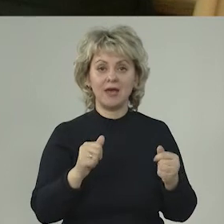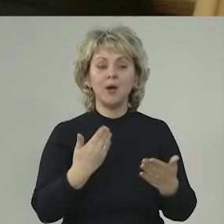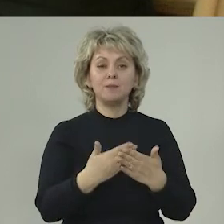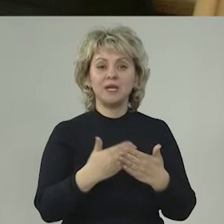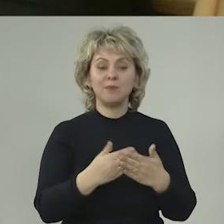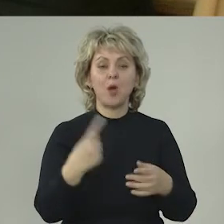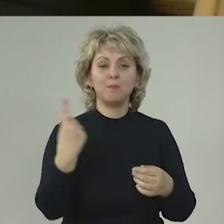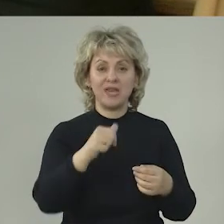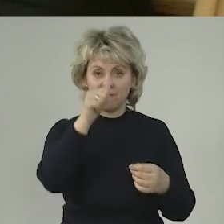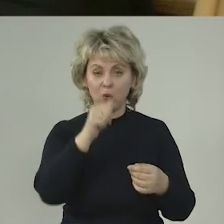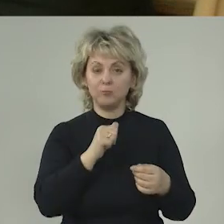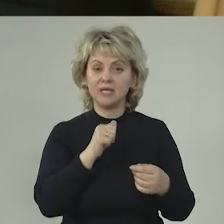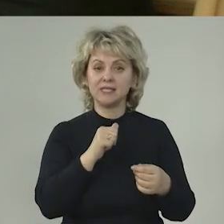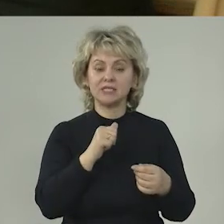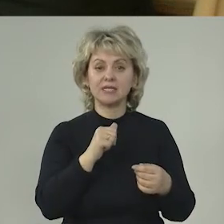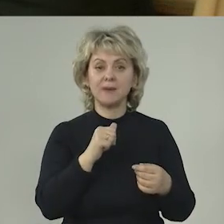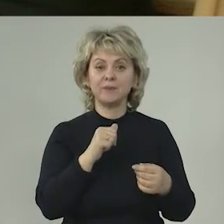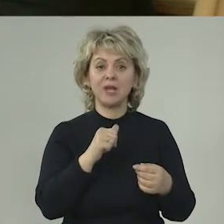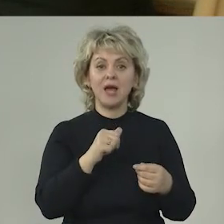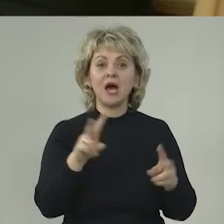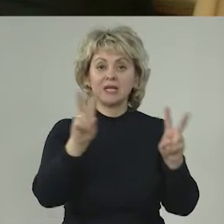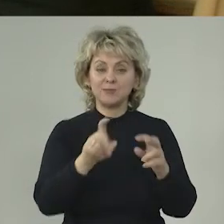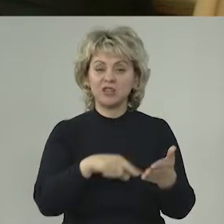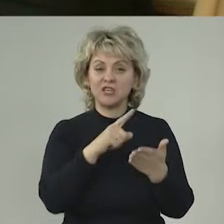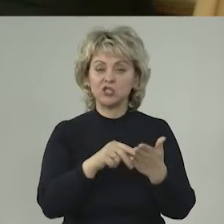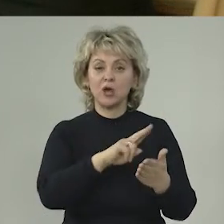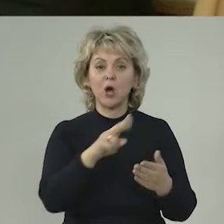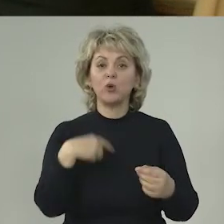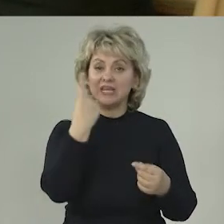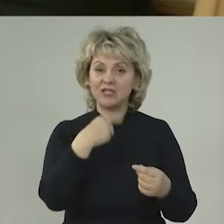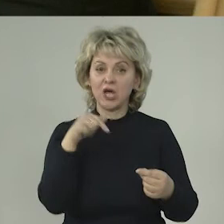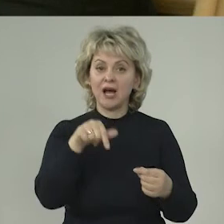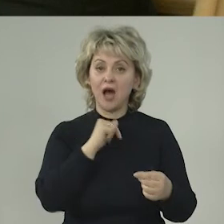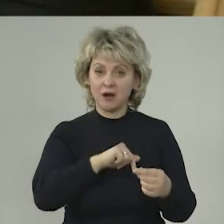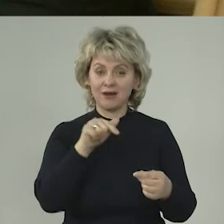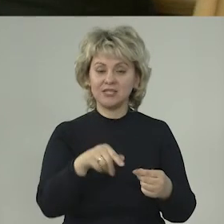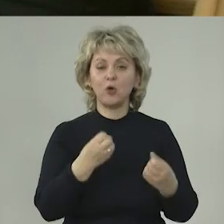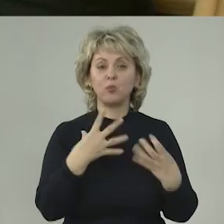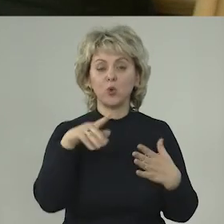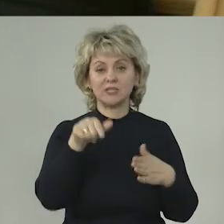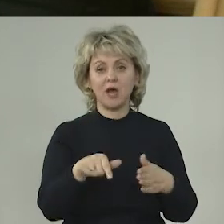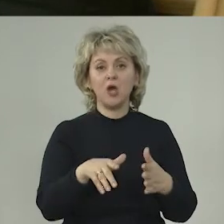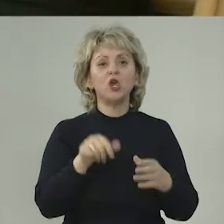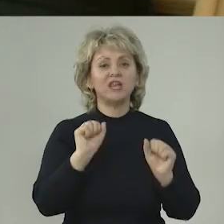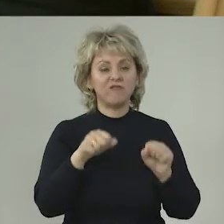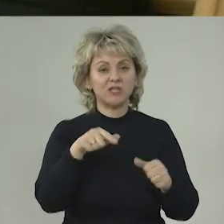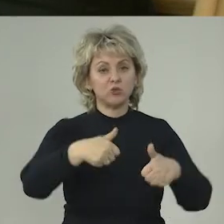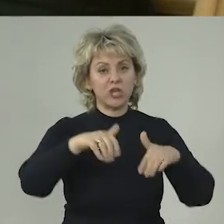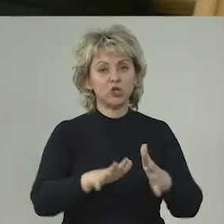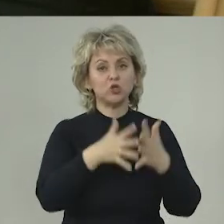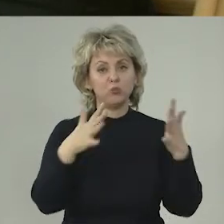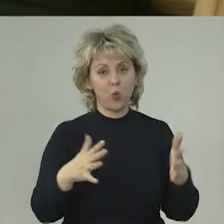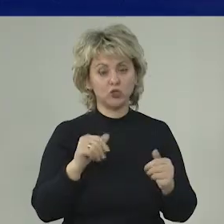примерно первого месяца рассматриваются вопросы индивидуального личного характера, потому что их возможность